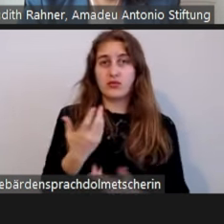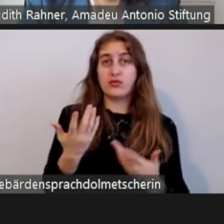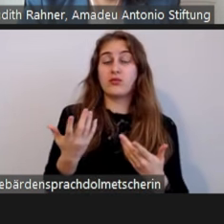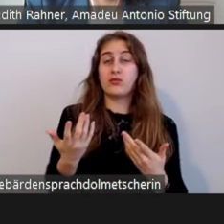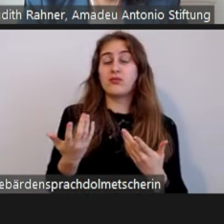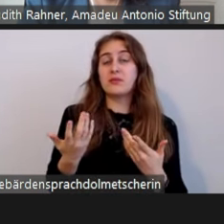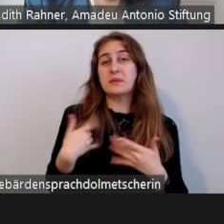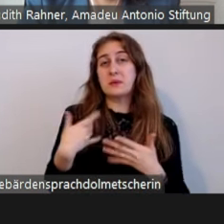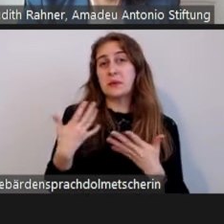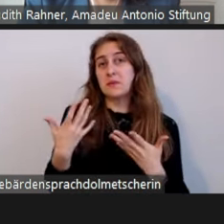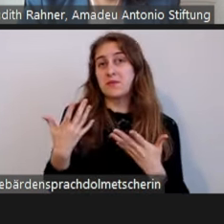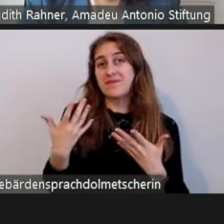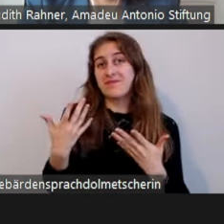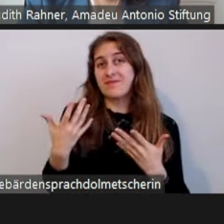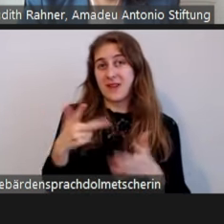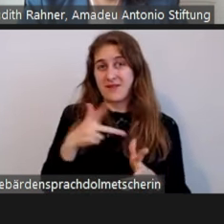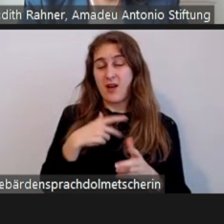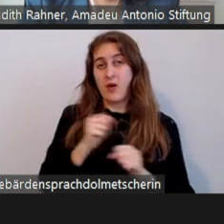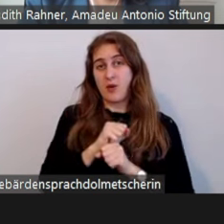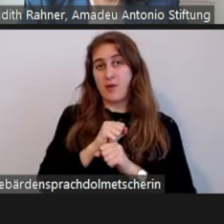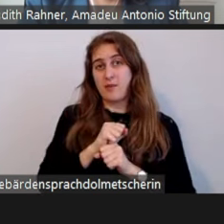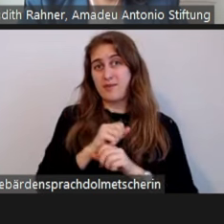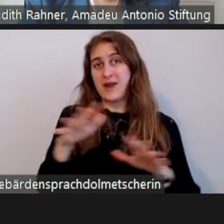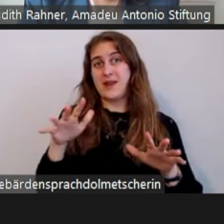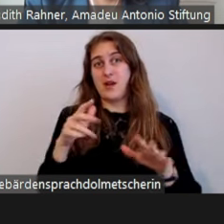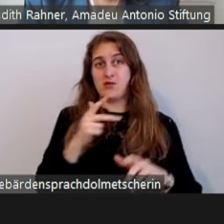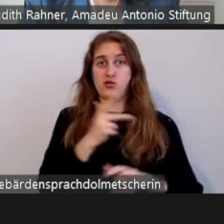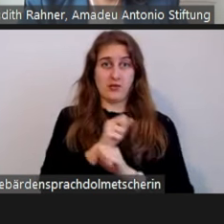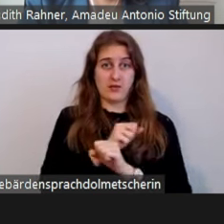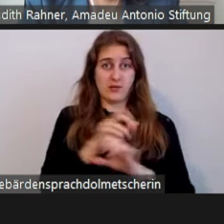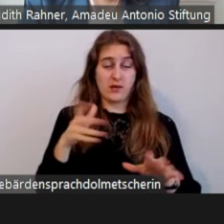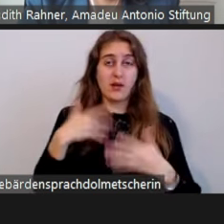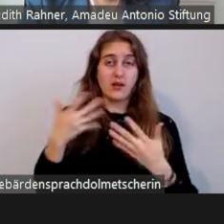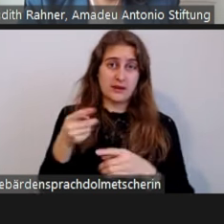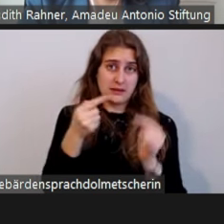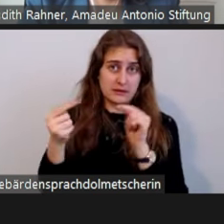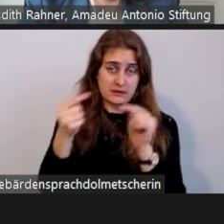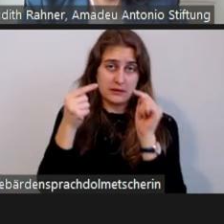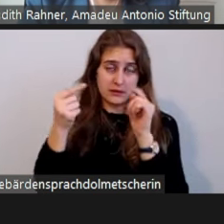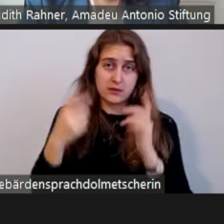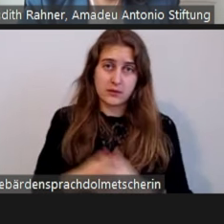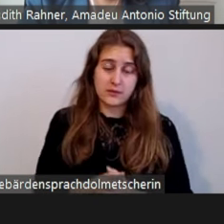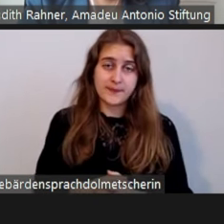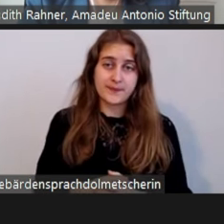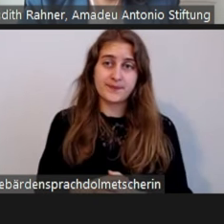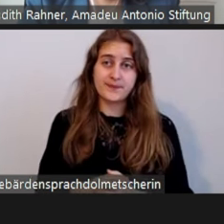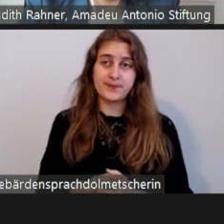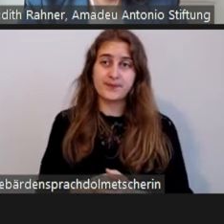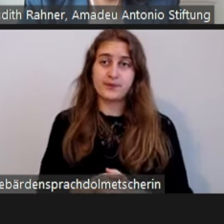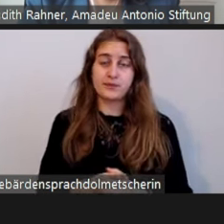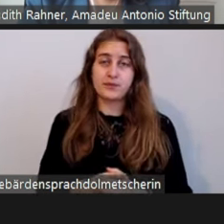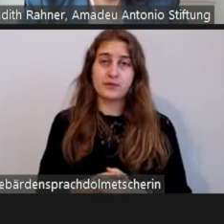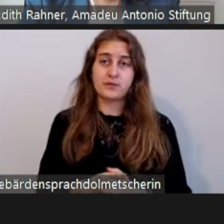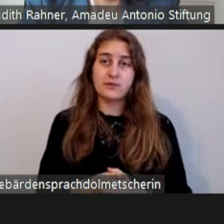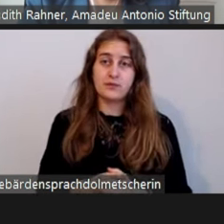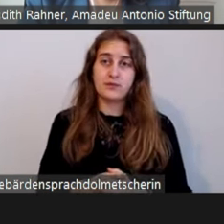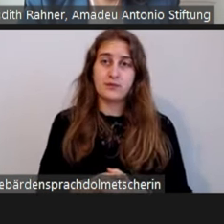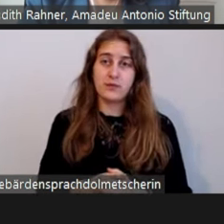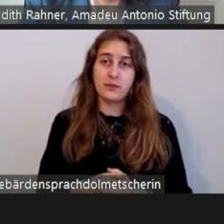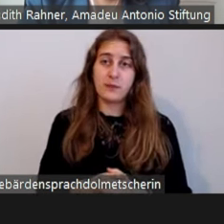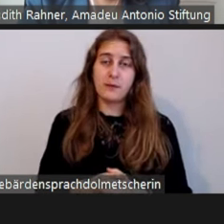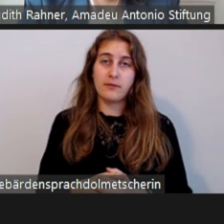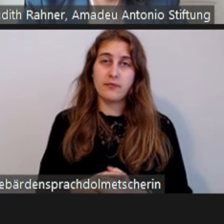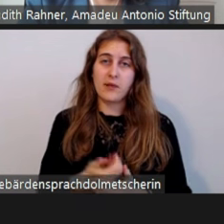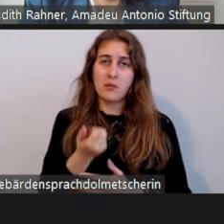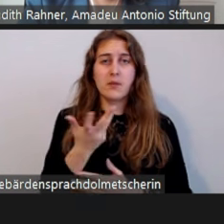medialen Diskussion stattgefundenen Narrative von Denunziationen oder